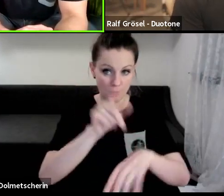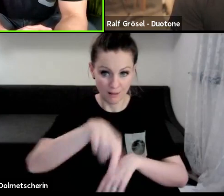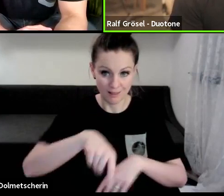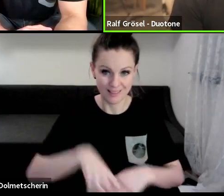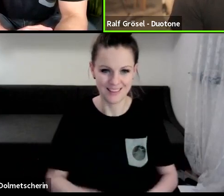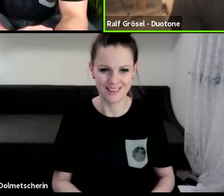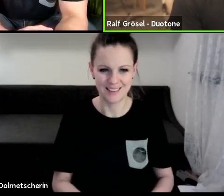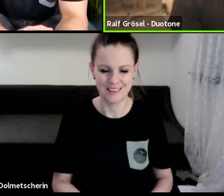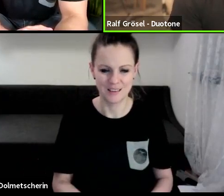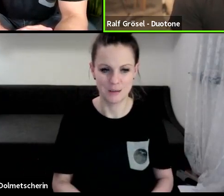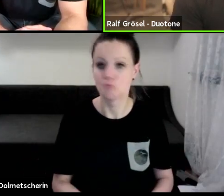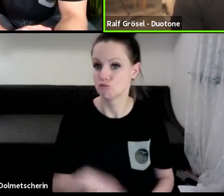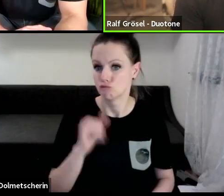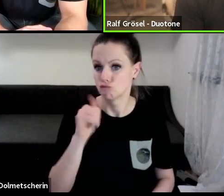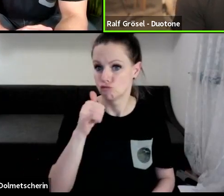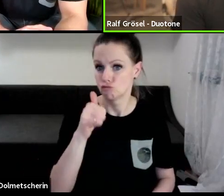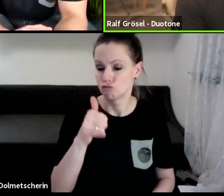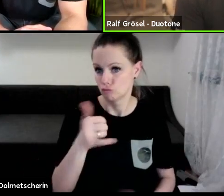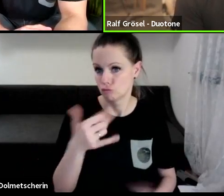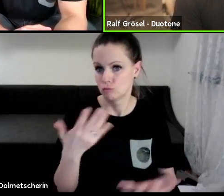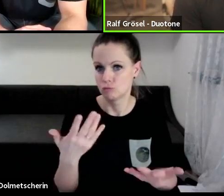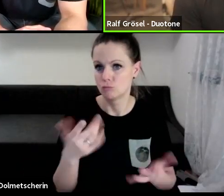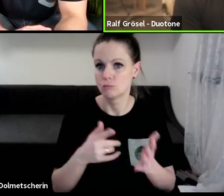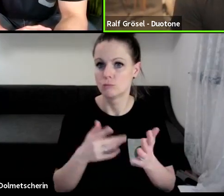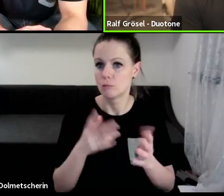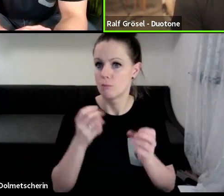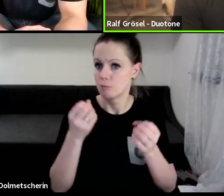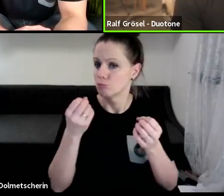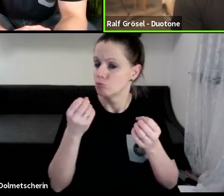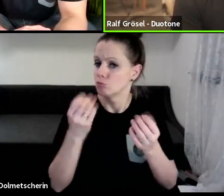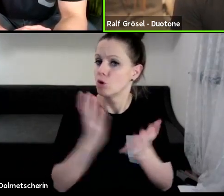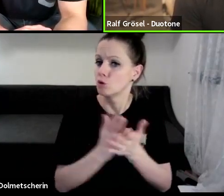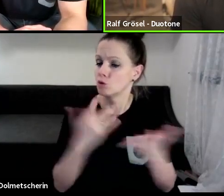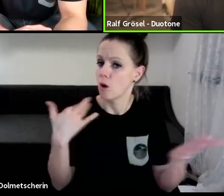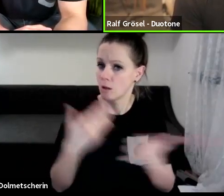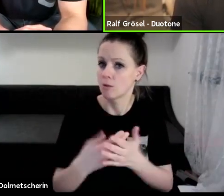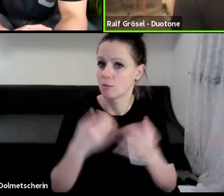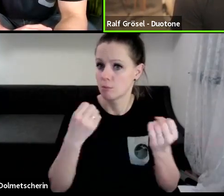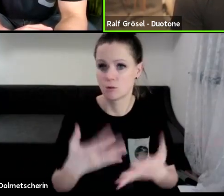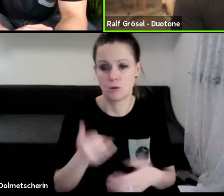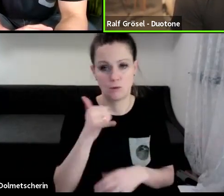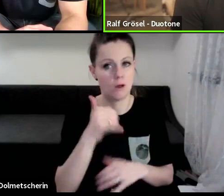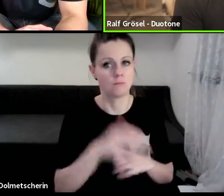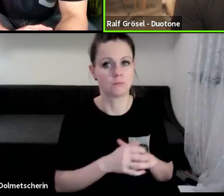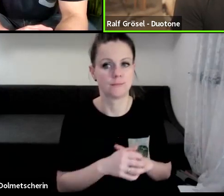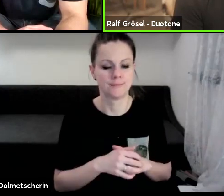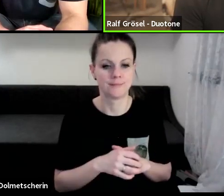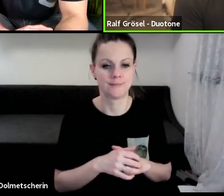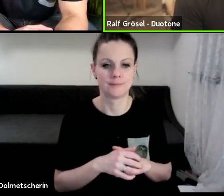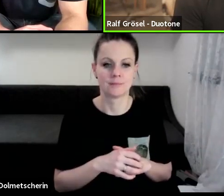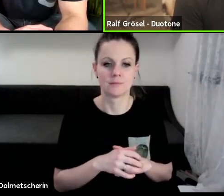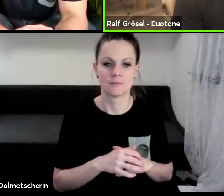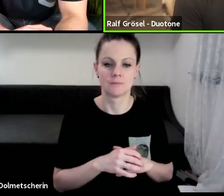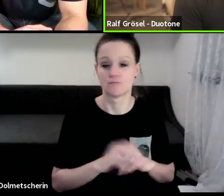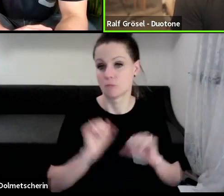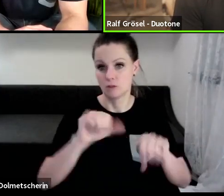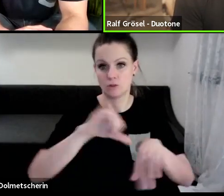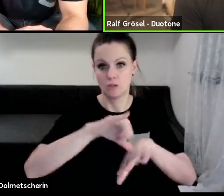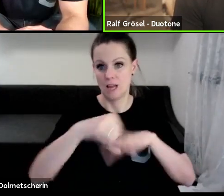So, das passiert immer wieder. Also ich sage mal so, wir haben alle möglichen, also ich habe immer irgendwelche Projekte